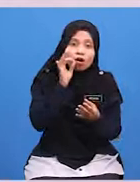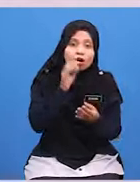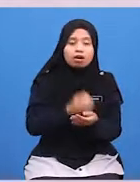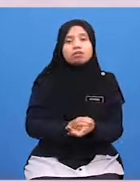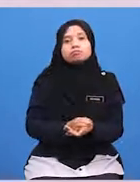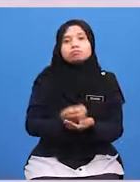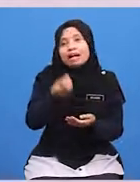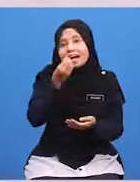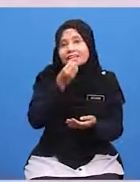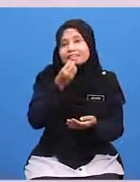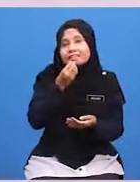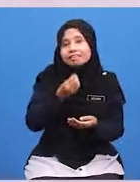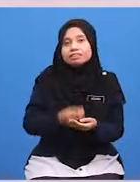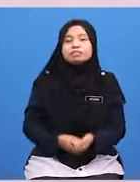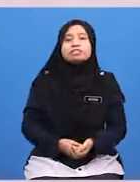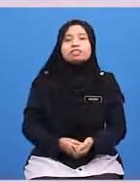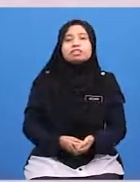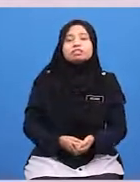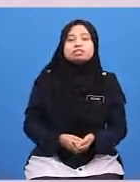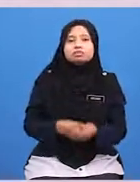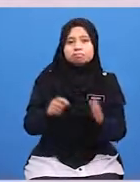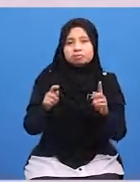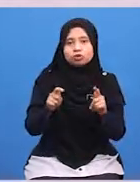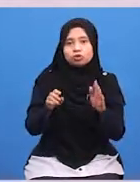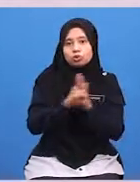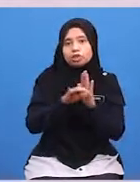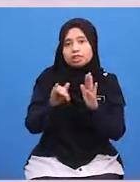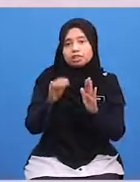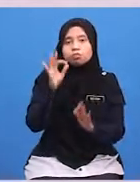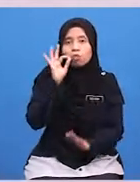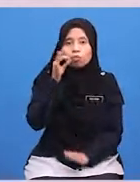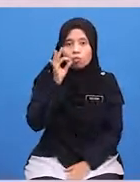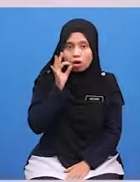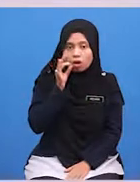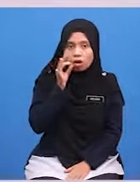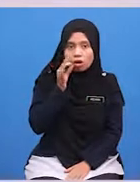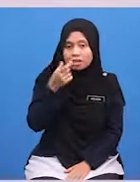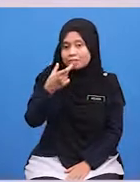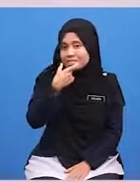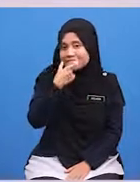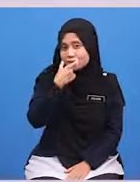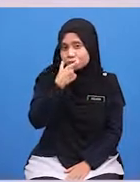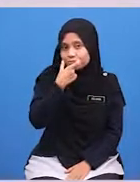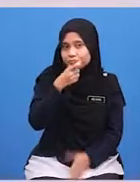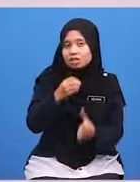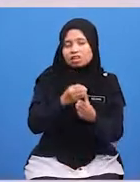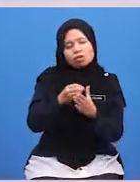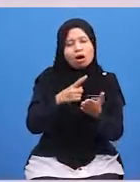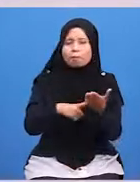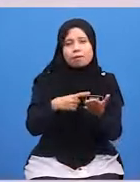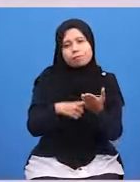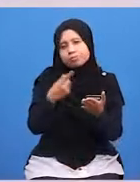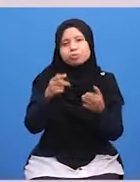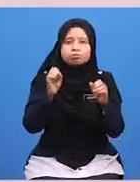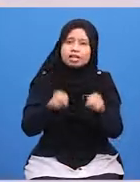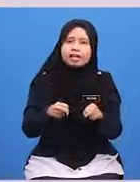rumah Yang kita Ziarahi Seperti Buah-buahan Biskut Atau Apa